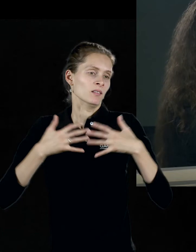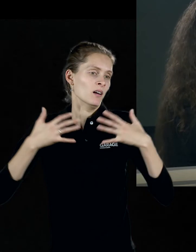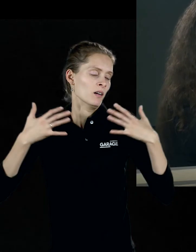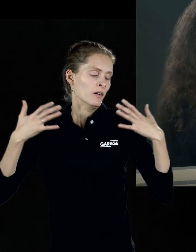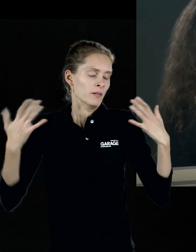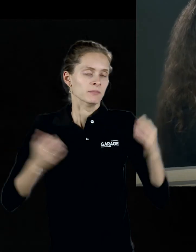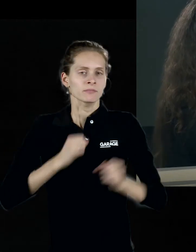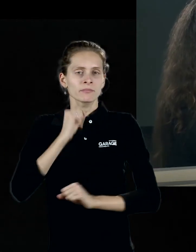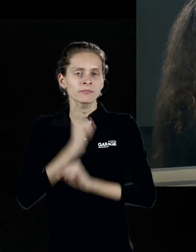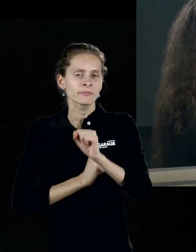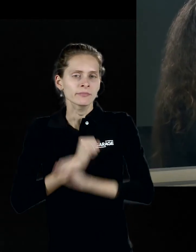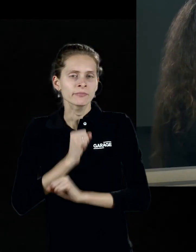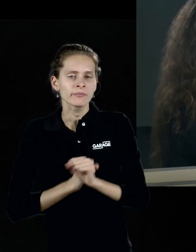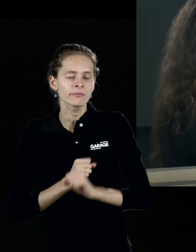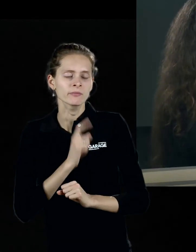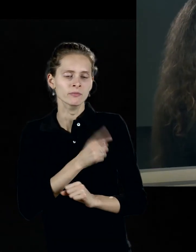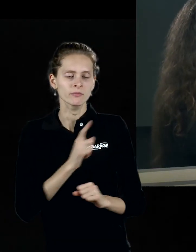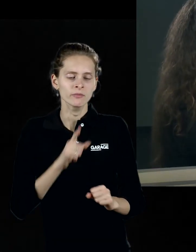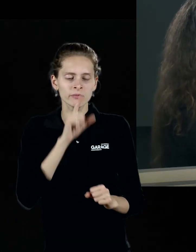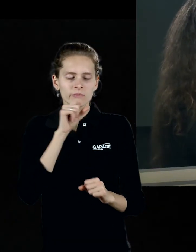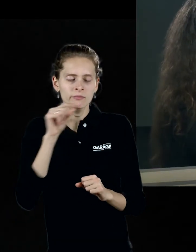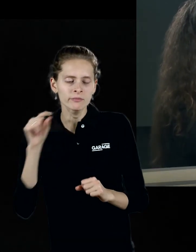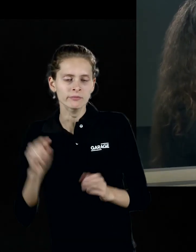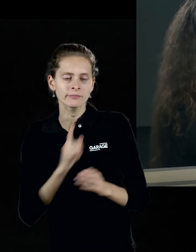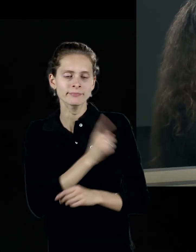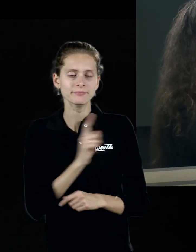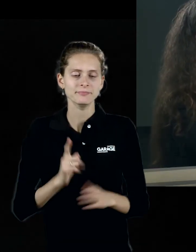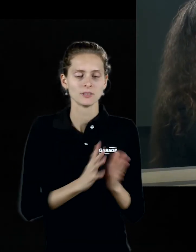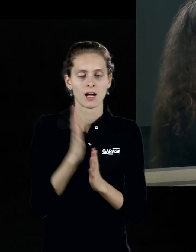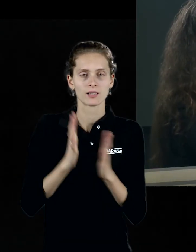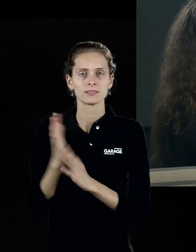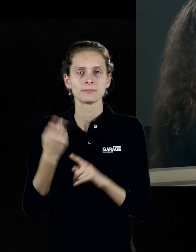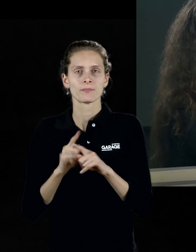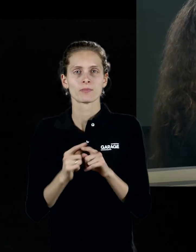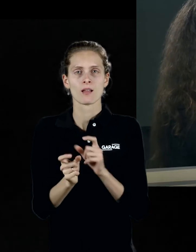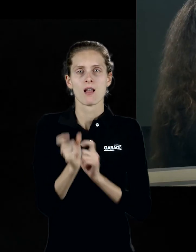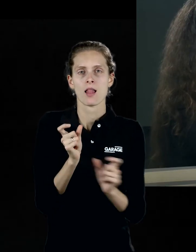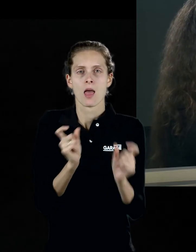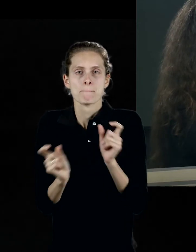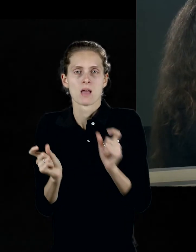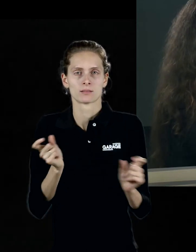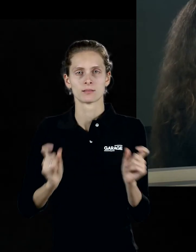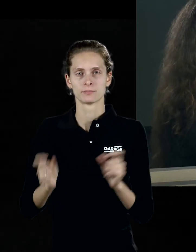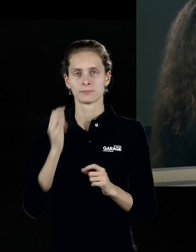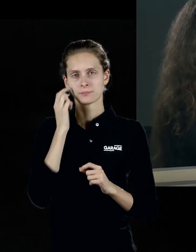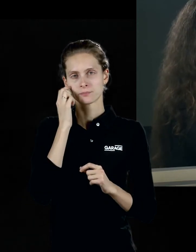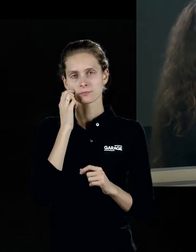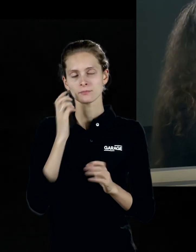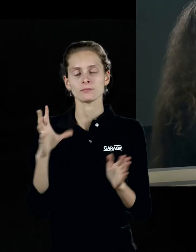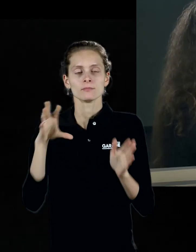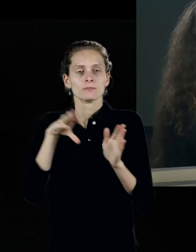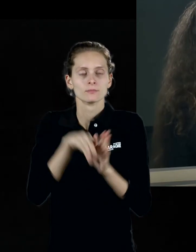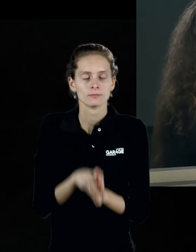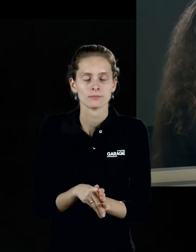механизм, где каждая птичка и каждое растение является его элементом. Но при этом такая